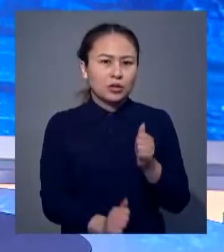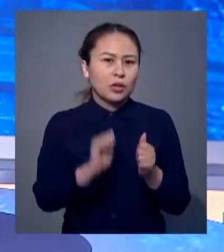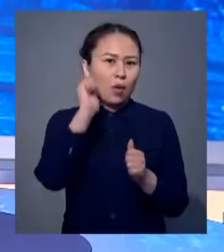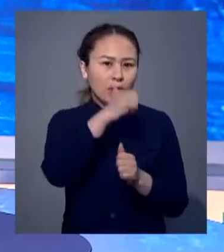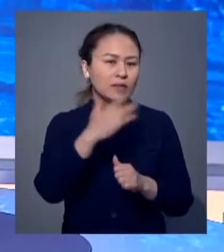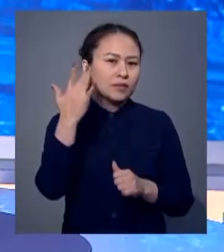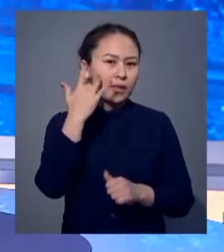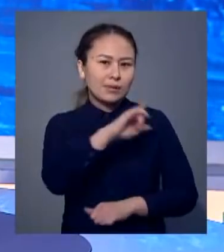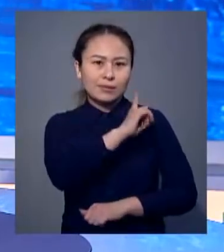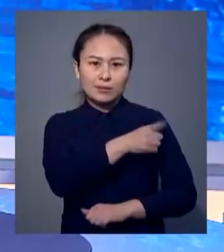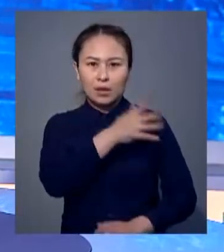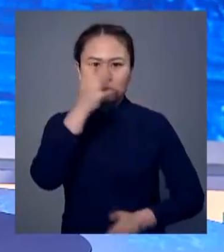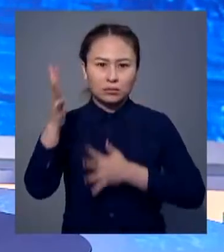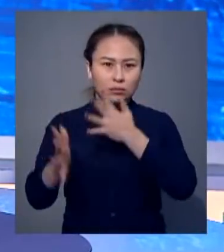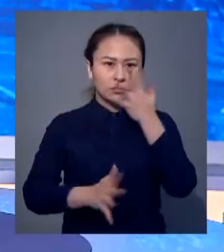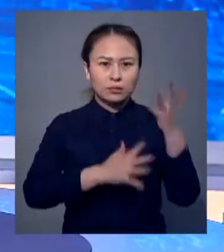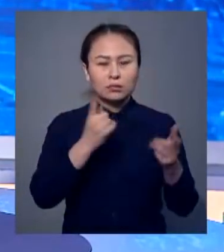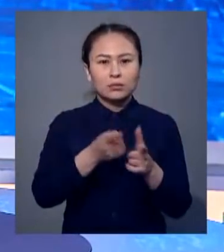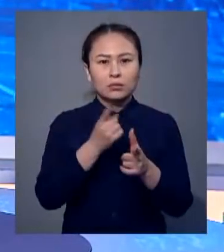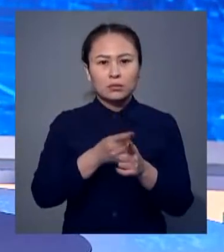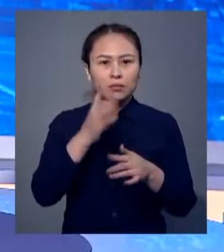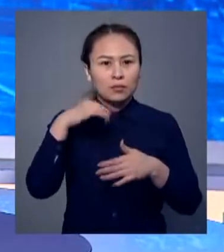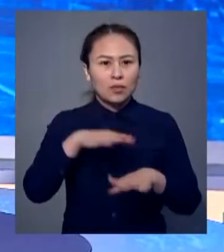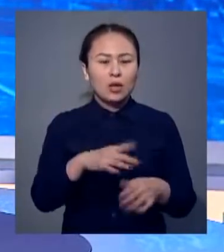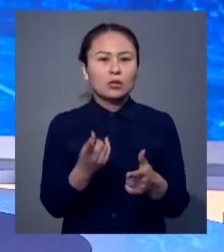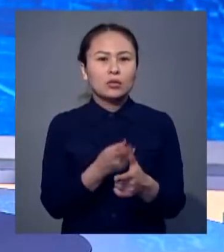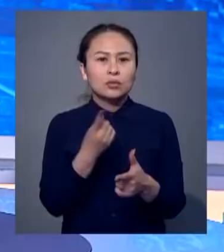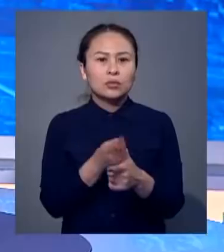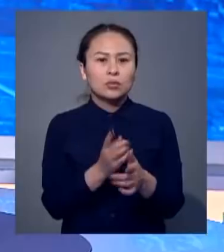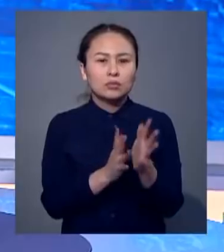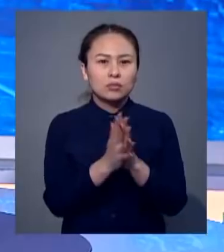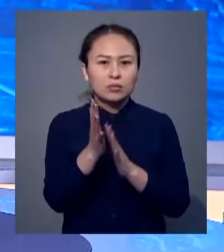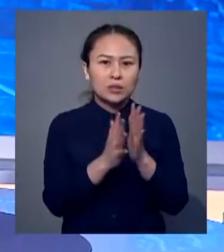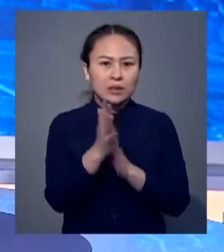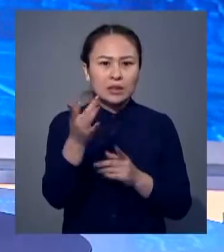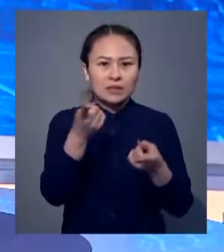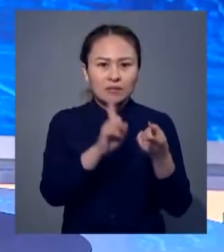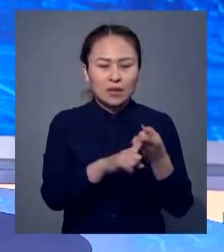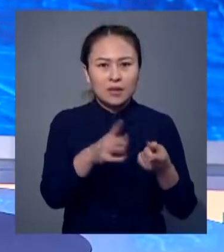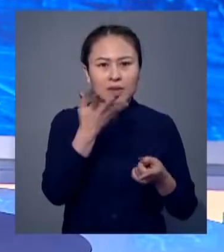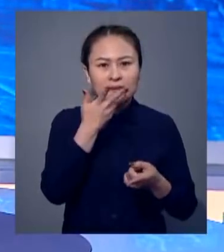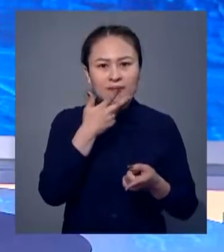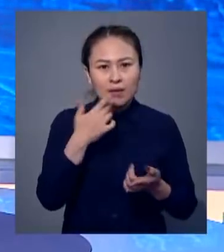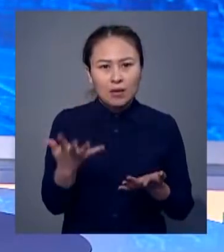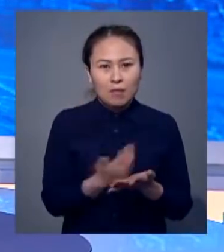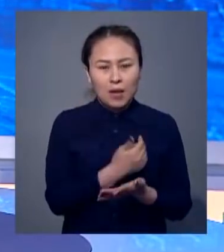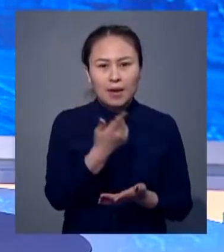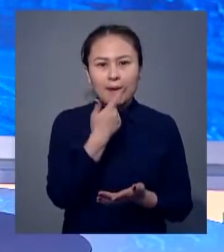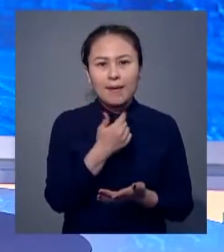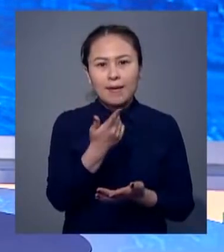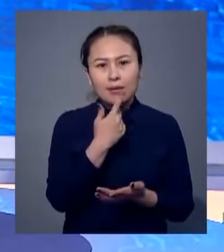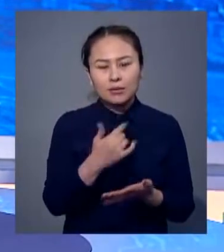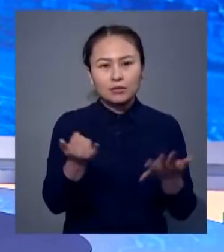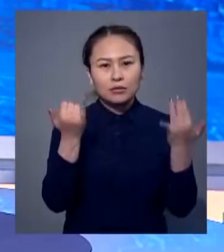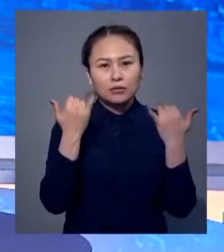Қатты даул тұрып теніз балдырлары жағаға соғылған. Ұрылған өсімдіктердің әтерінені су ұсында түске бойалды. Оның